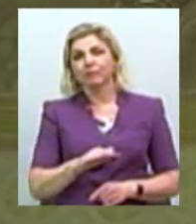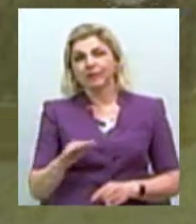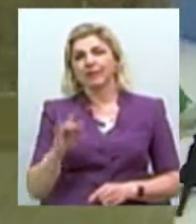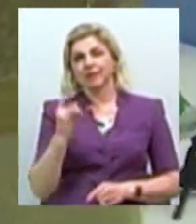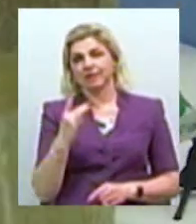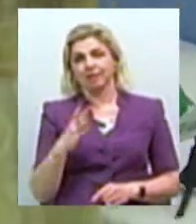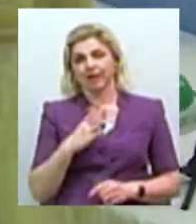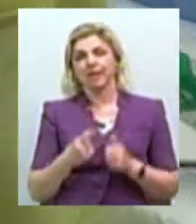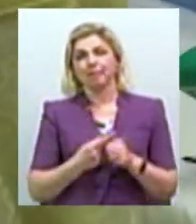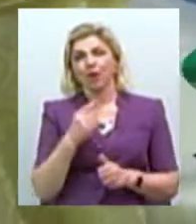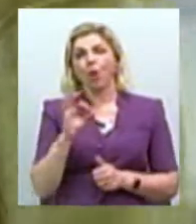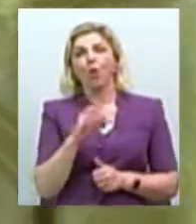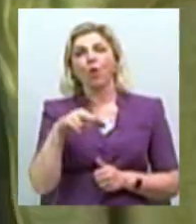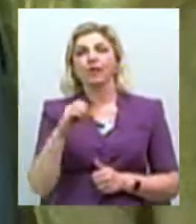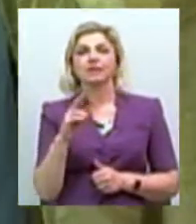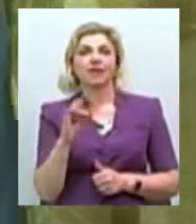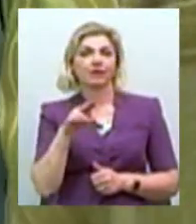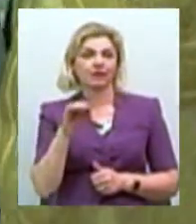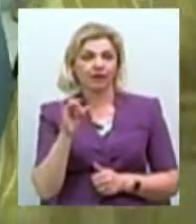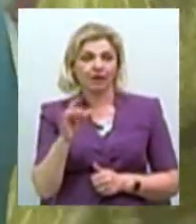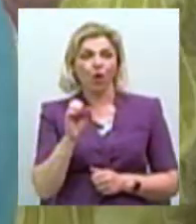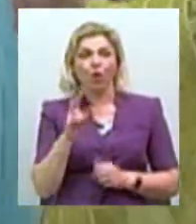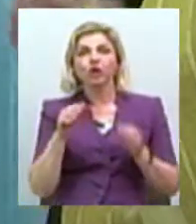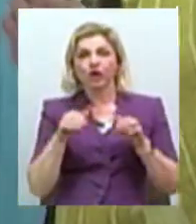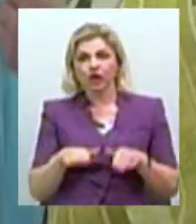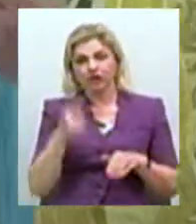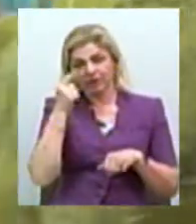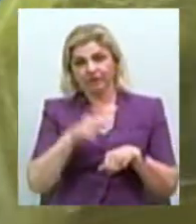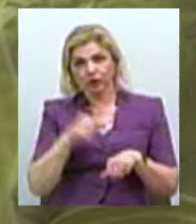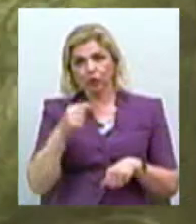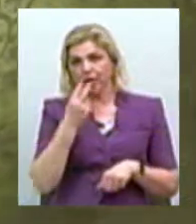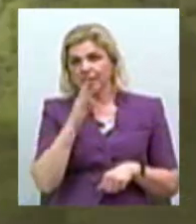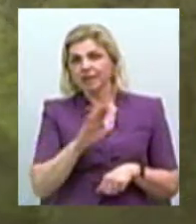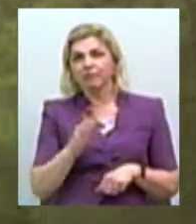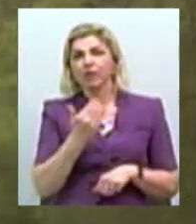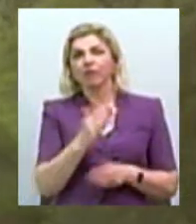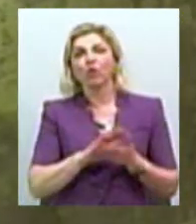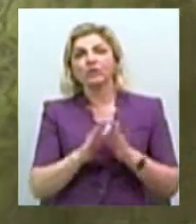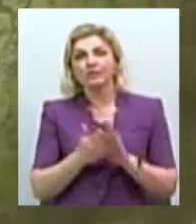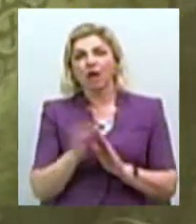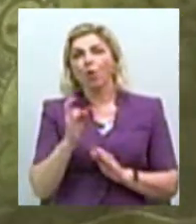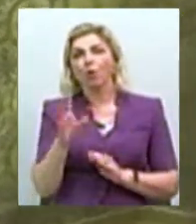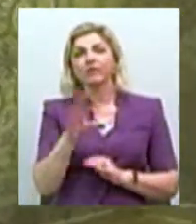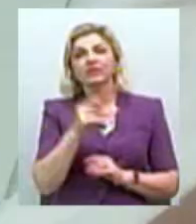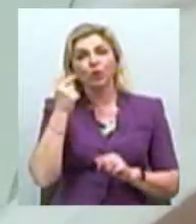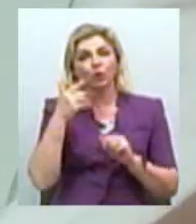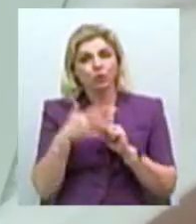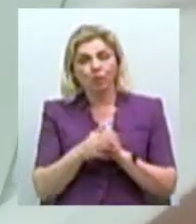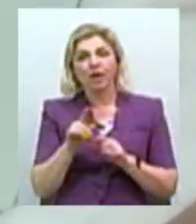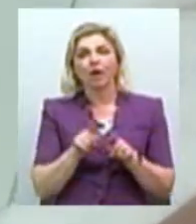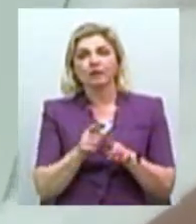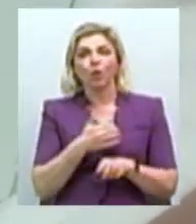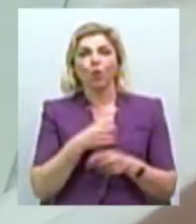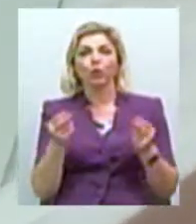вже із прізвищем Олександра. Саша прийняв це рішення свідомо. Незважаючи на його сьогоднішній стан, він все розуміє. І також захотів